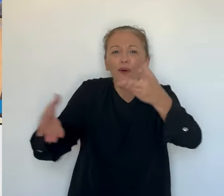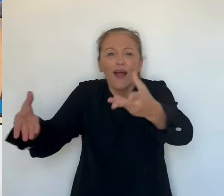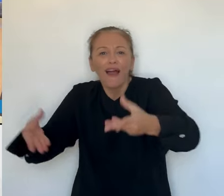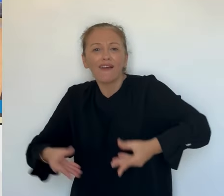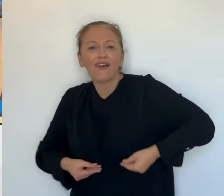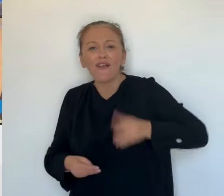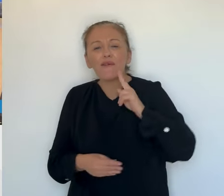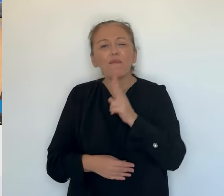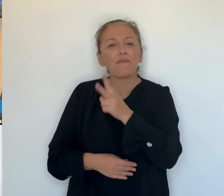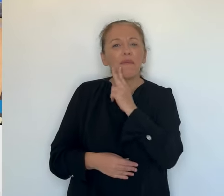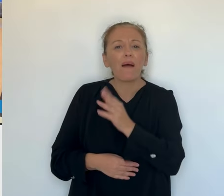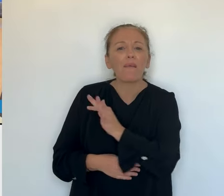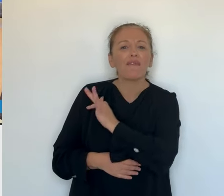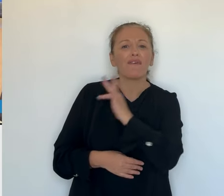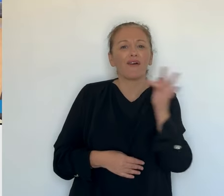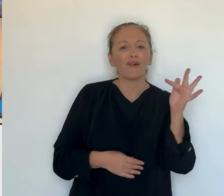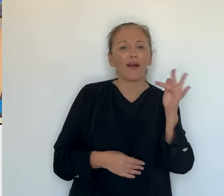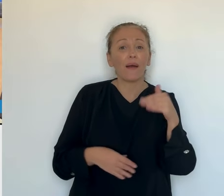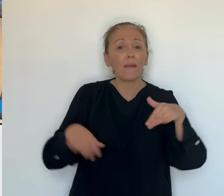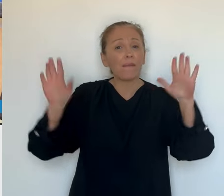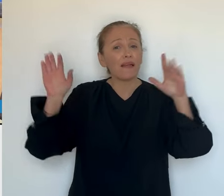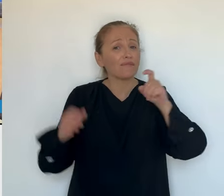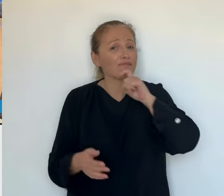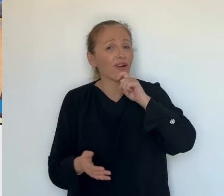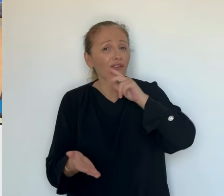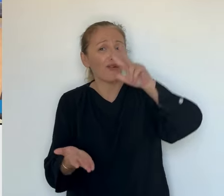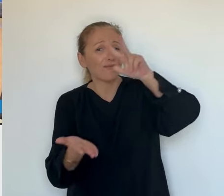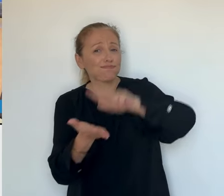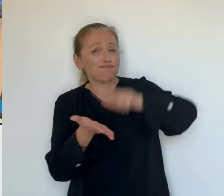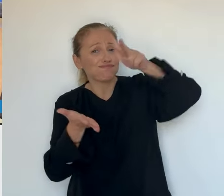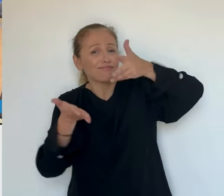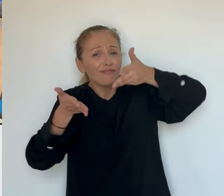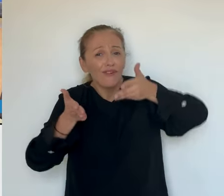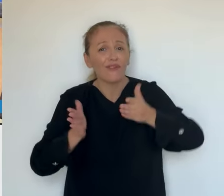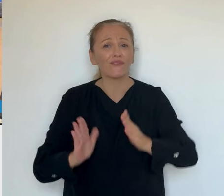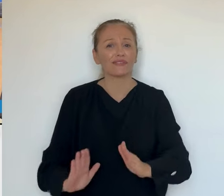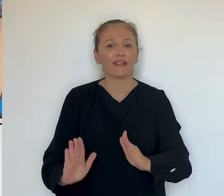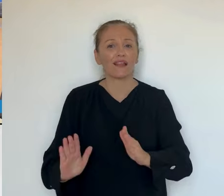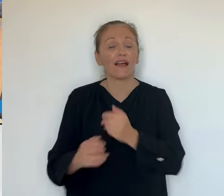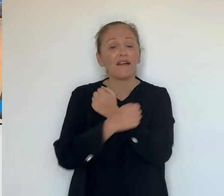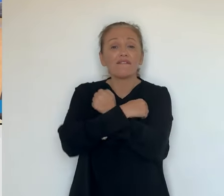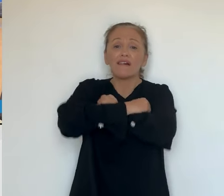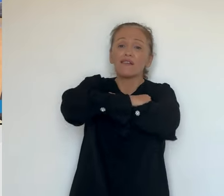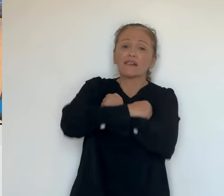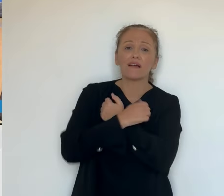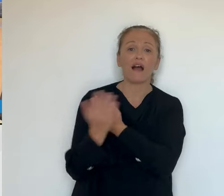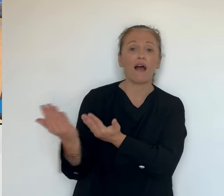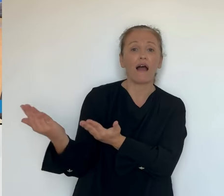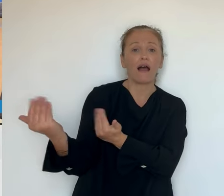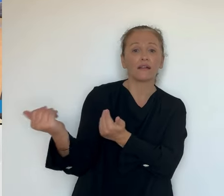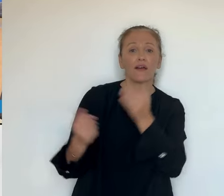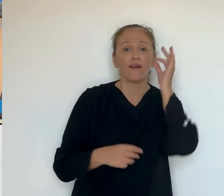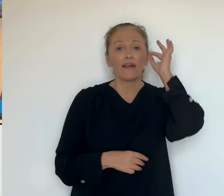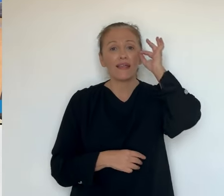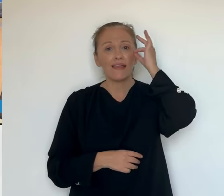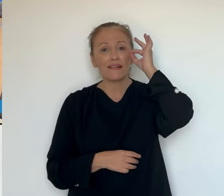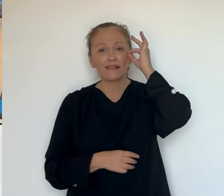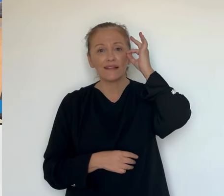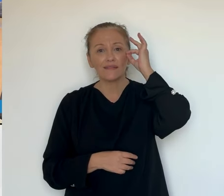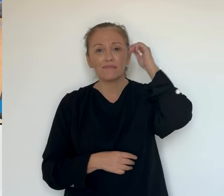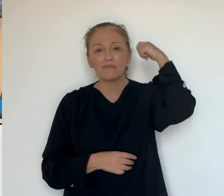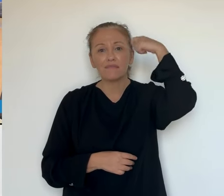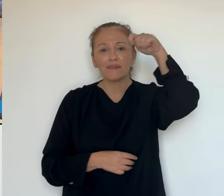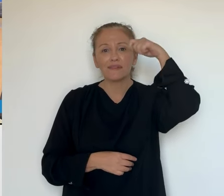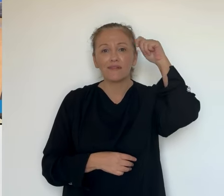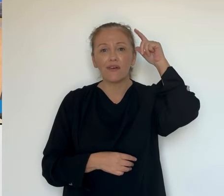Malgré tout, la confirmation officielle de la venue du souverain pontife dans l'île n'est pas encore tombée. Le Vatican attend toujours le feu vert de l'Elysée